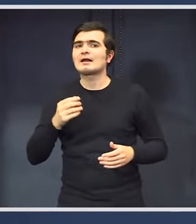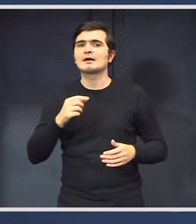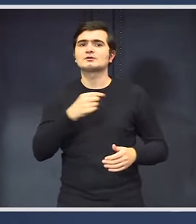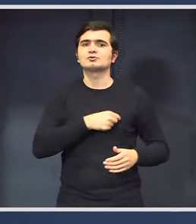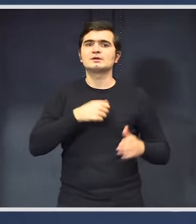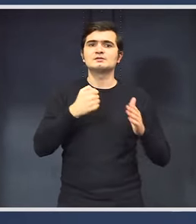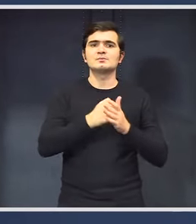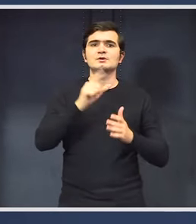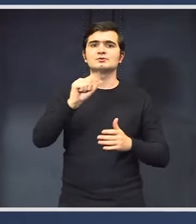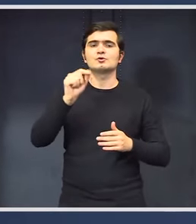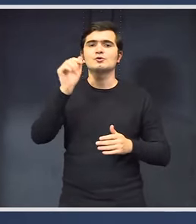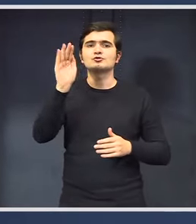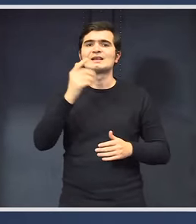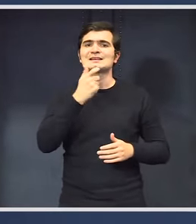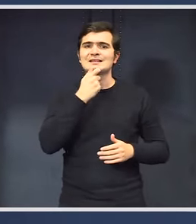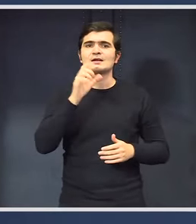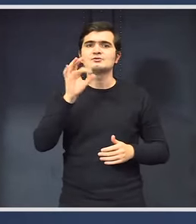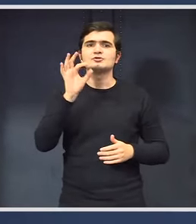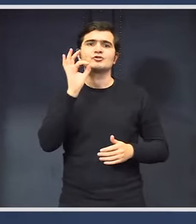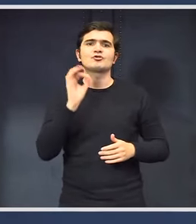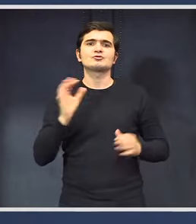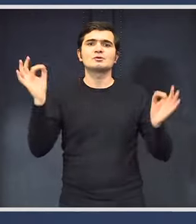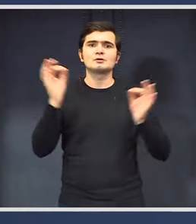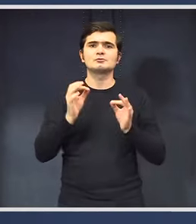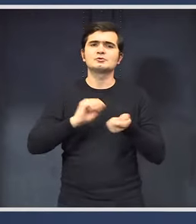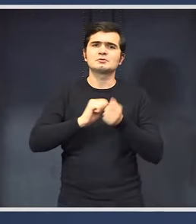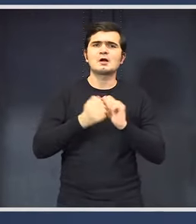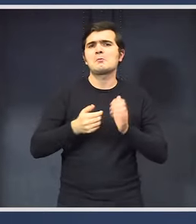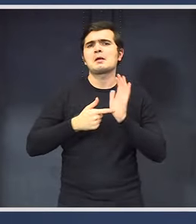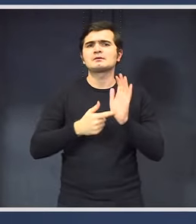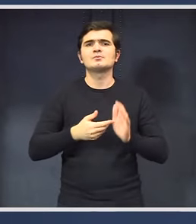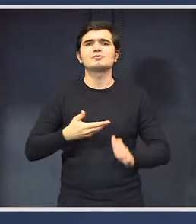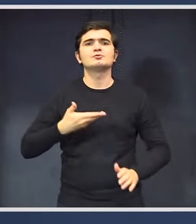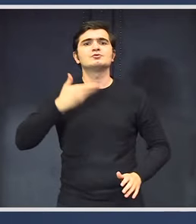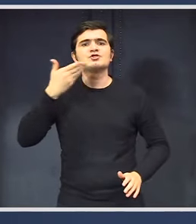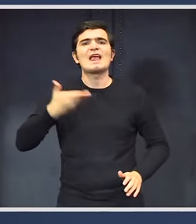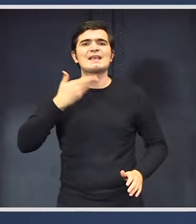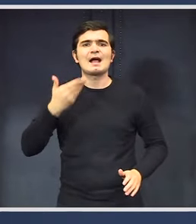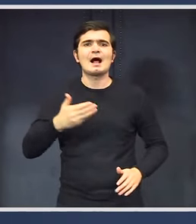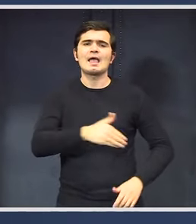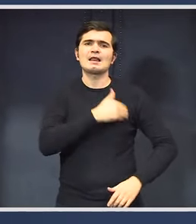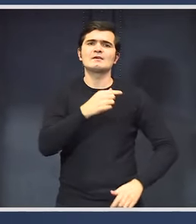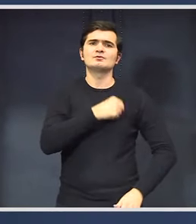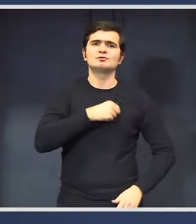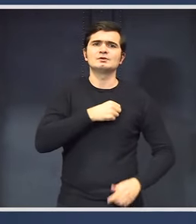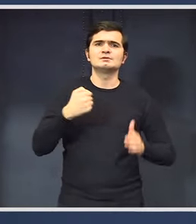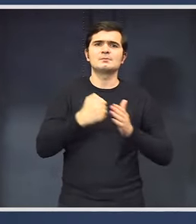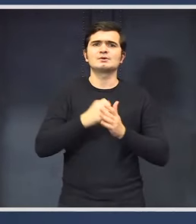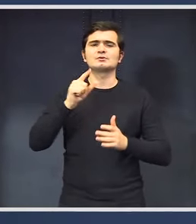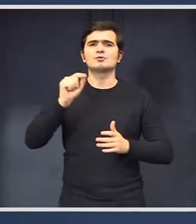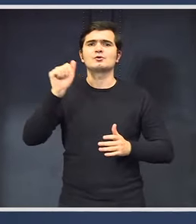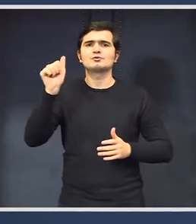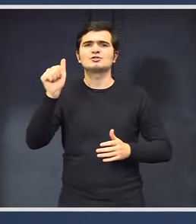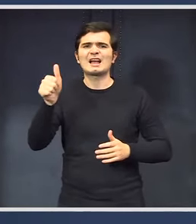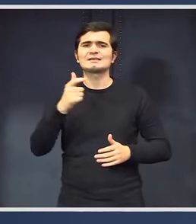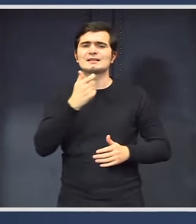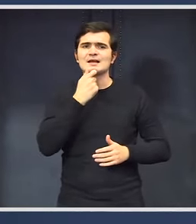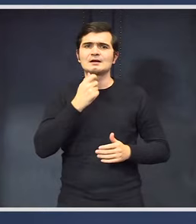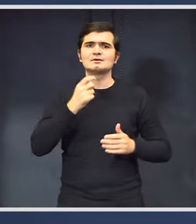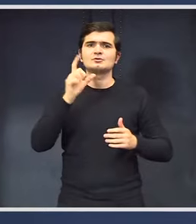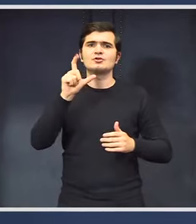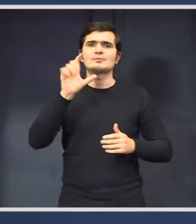în 26 de ani au 50% reducere. Cehia, elevii și studenții între 18 și 26 de ani au reducere de 75%.